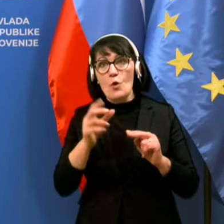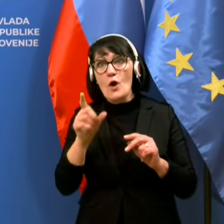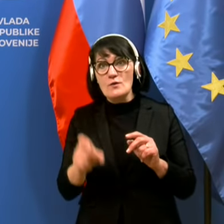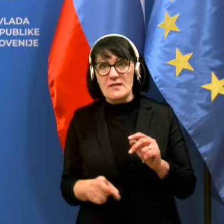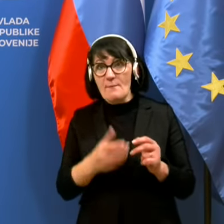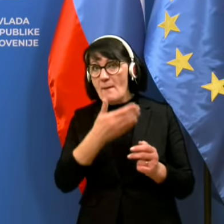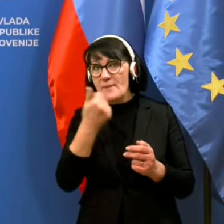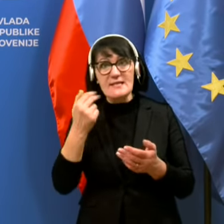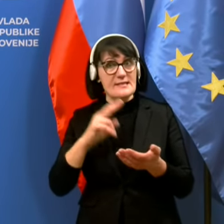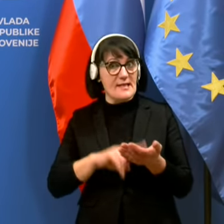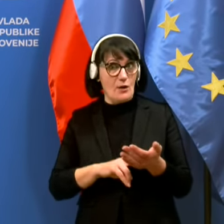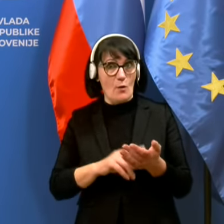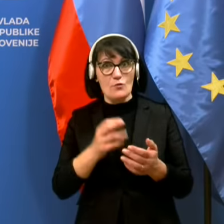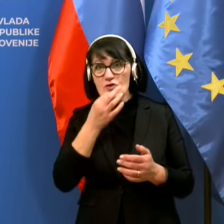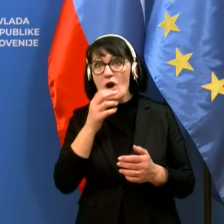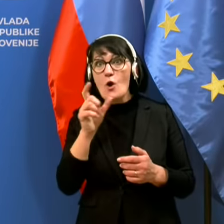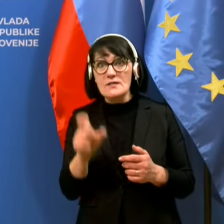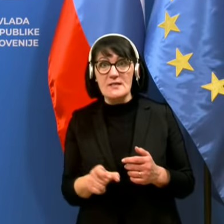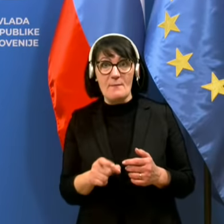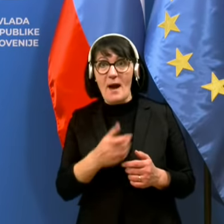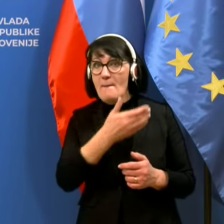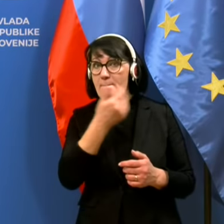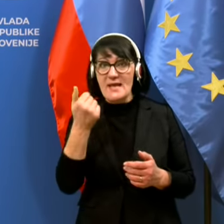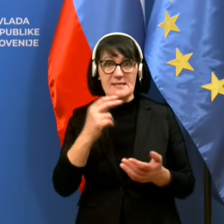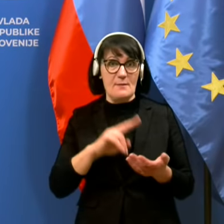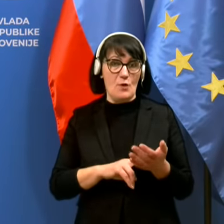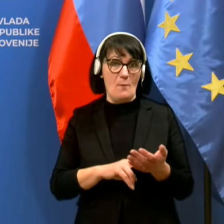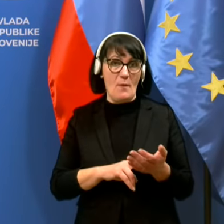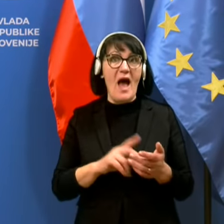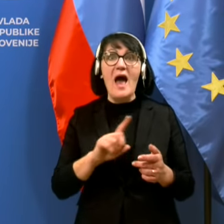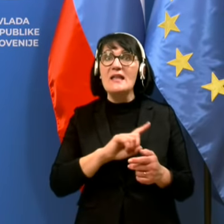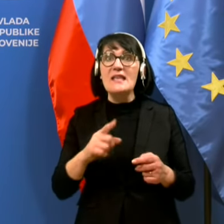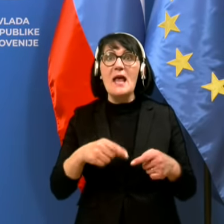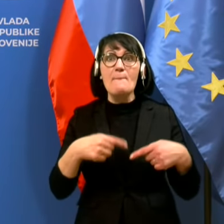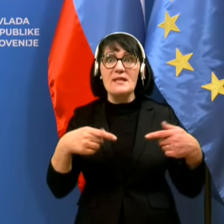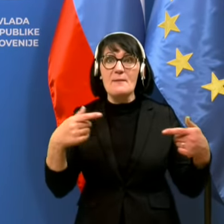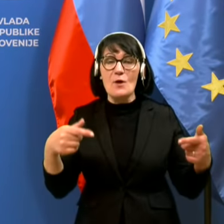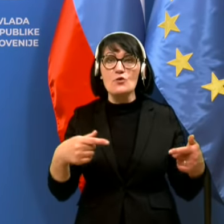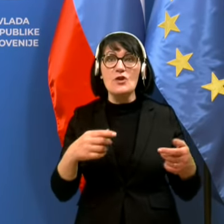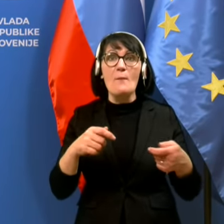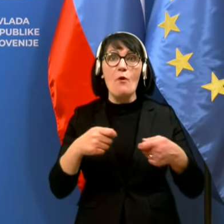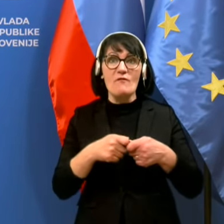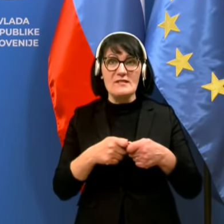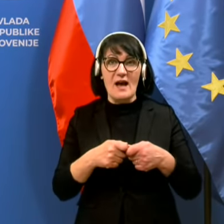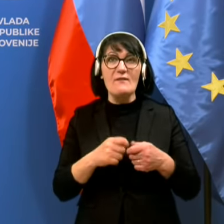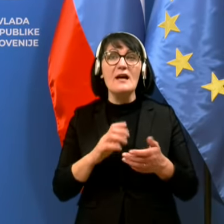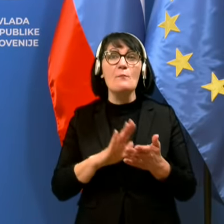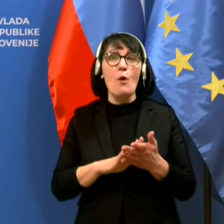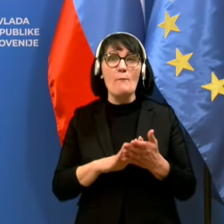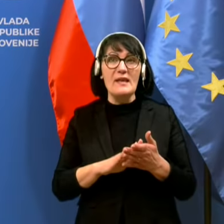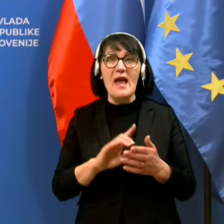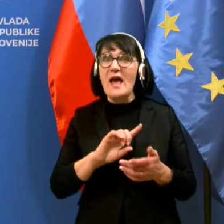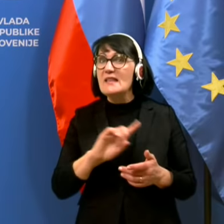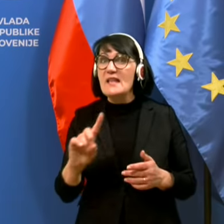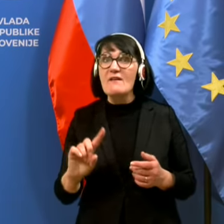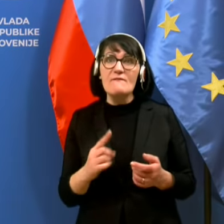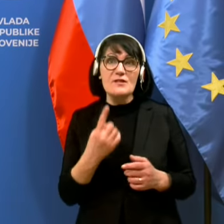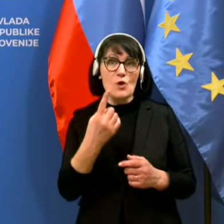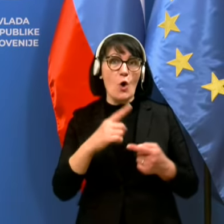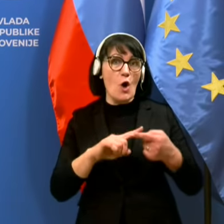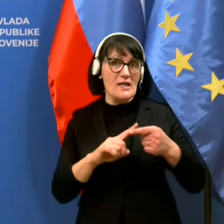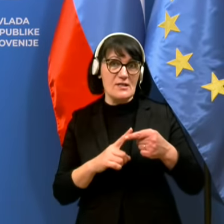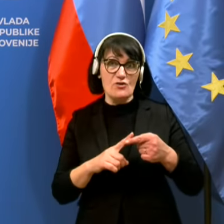Torej, da oseba nima simptomov in da ni epidemiološke povezave, kar po domačem povedano pomeni, da ni visoko rizični